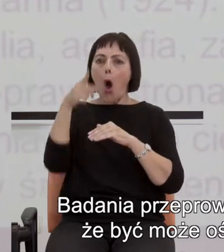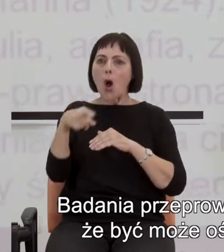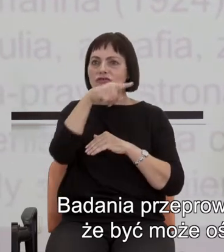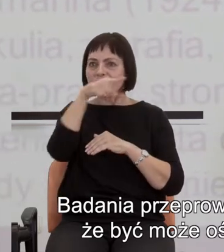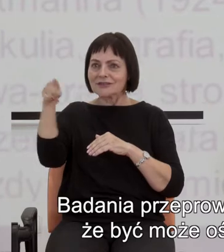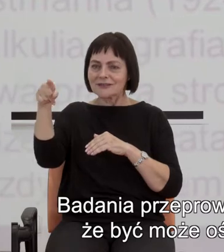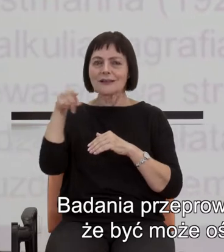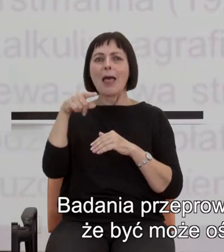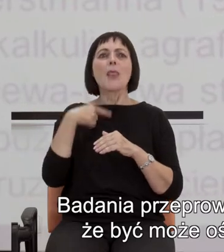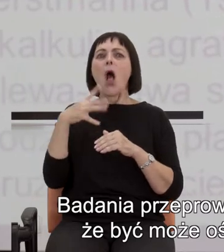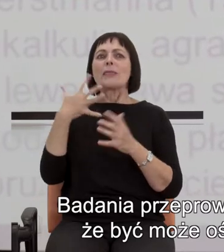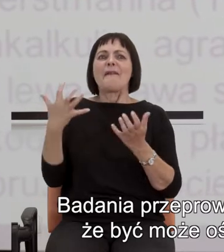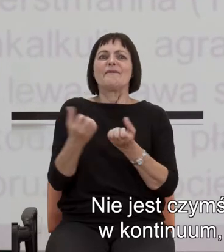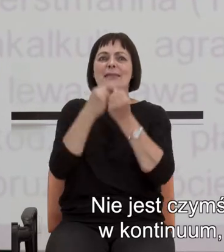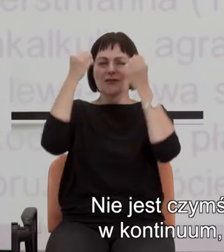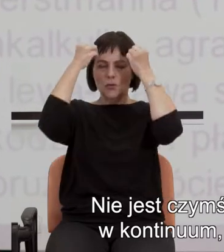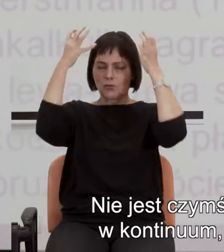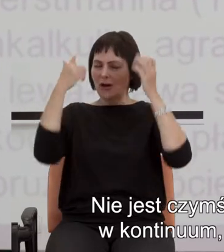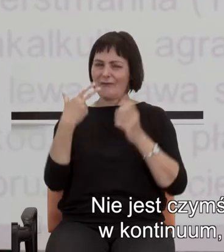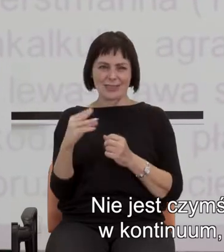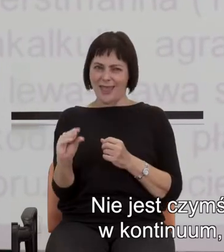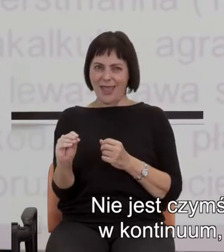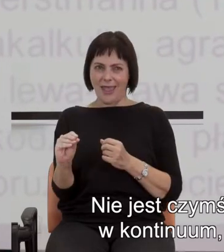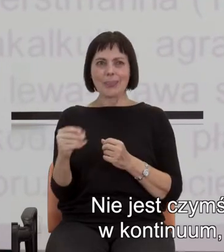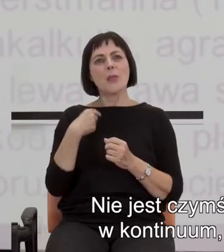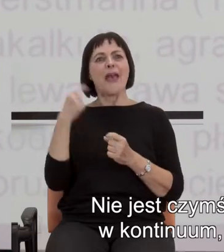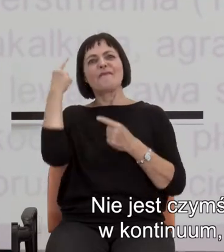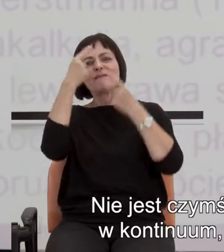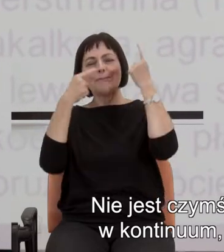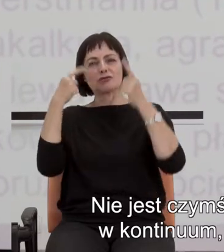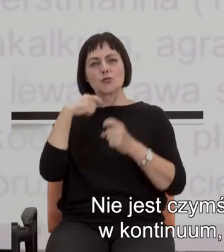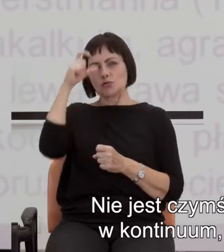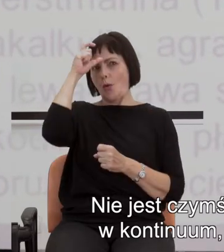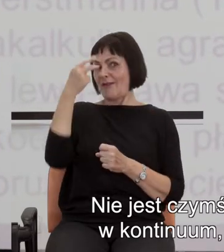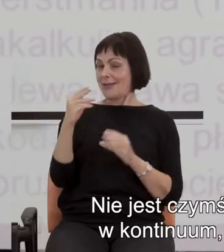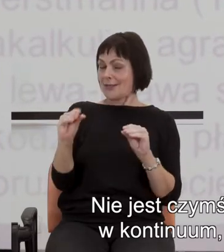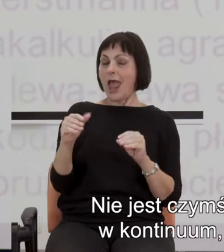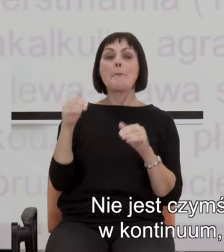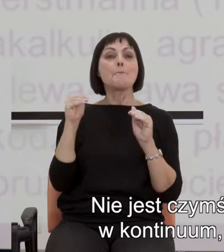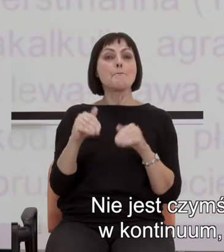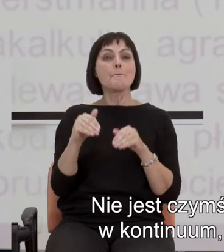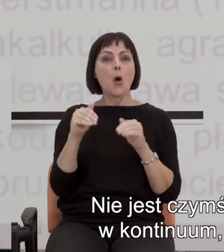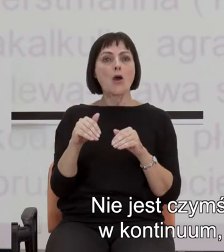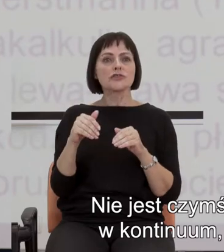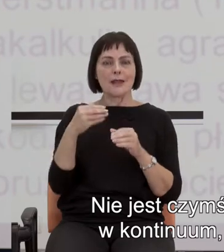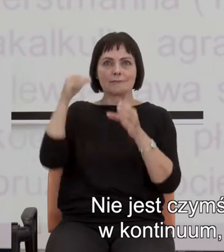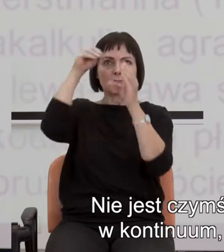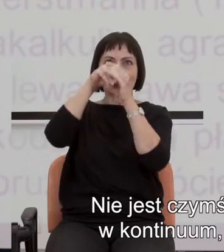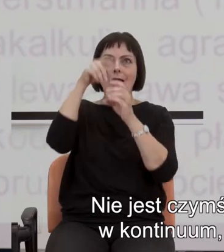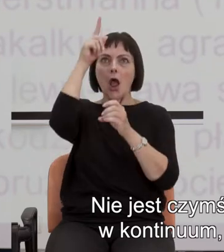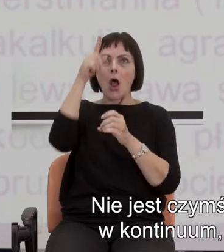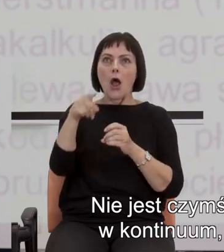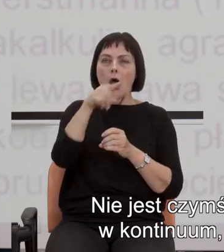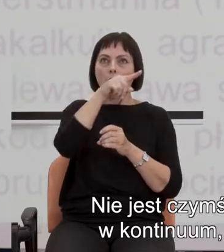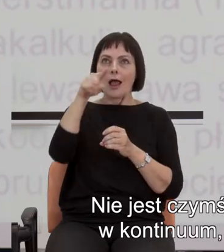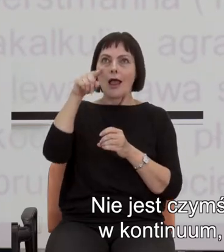wynalazkiem kulturowym, nie jest czymś, no co wymyśliliśmy. Być może umieszczanie liczb w